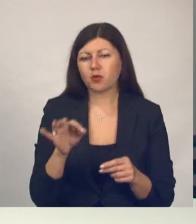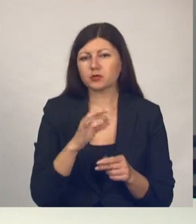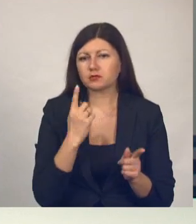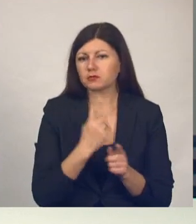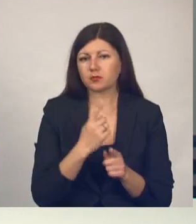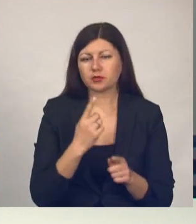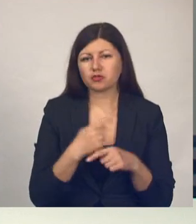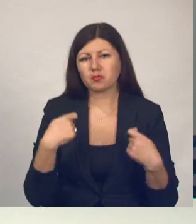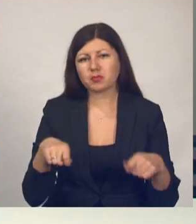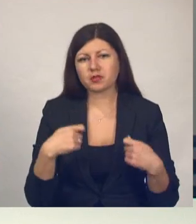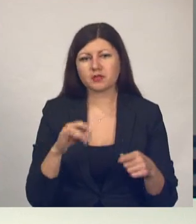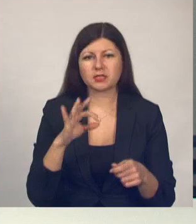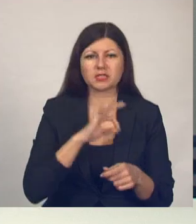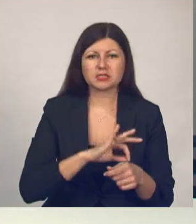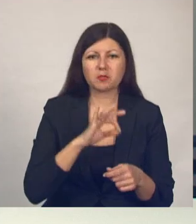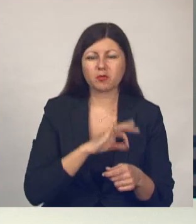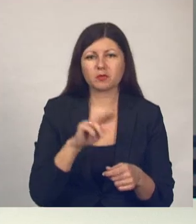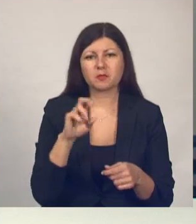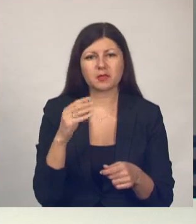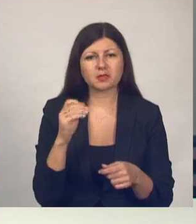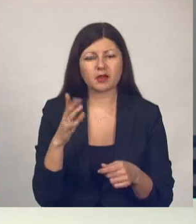запрещено продавать и использовать петарды, фейерверки и салюты.